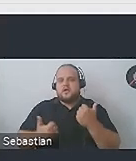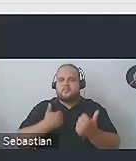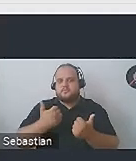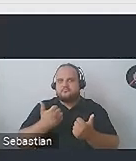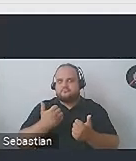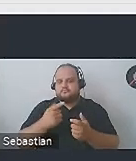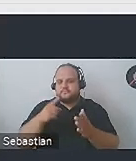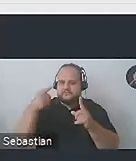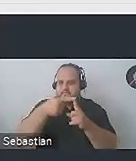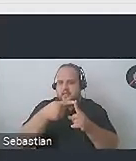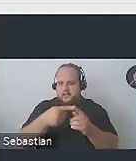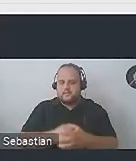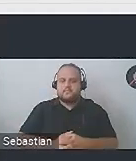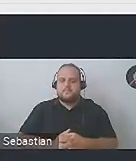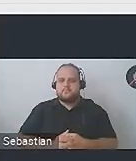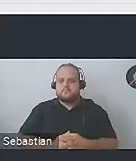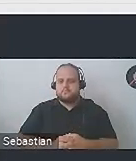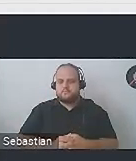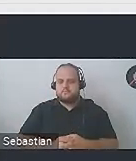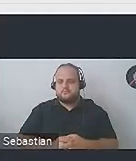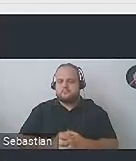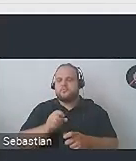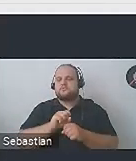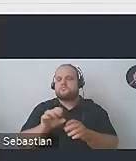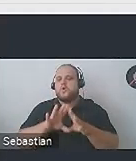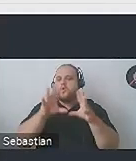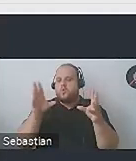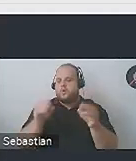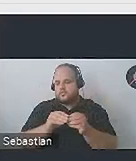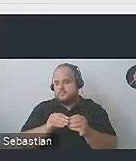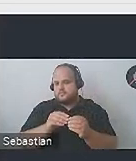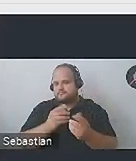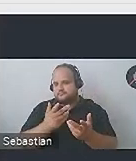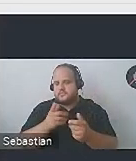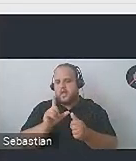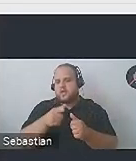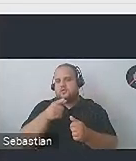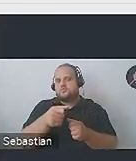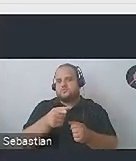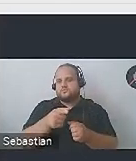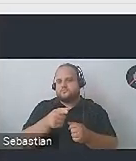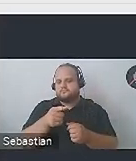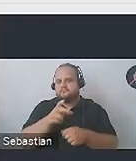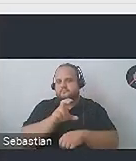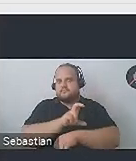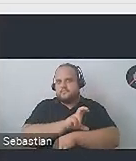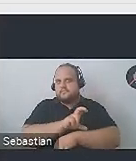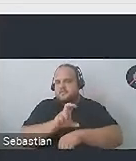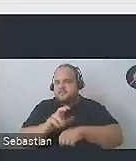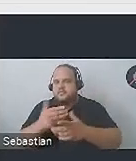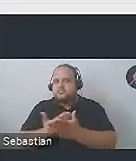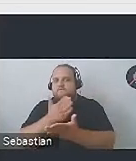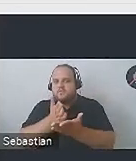celu. Wiem, że to jest bardzo ogólna definicja, ale właśnie na tym to polega, że technologie asystujące są